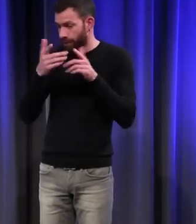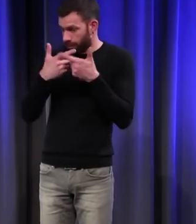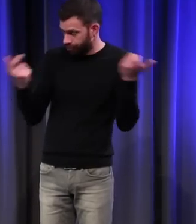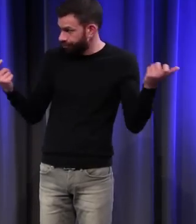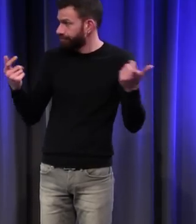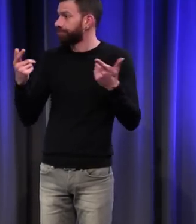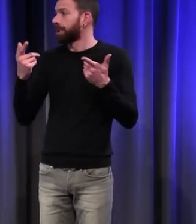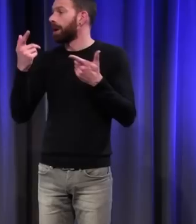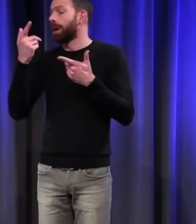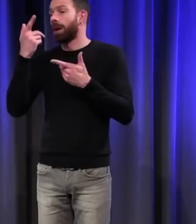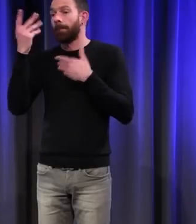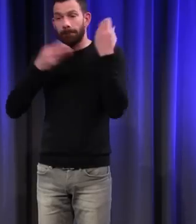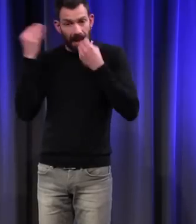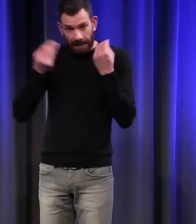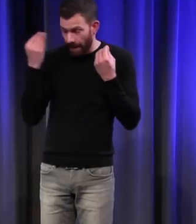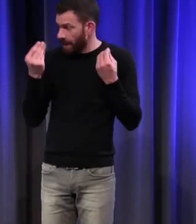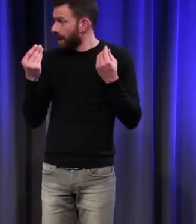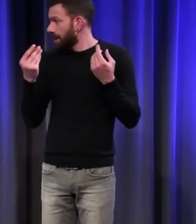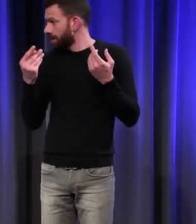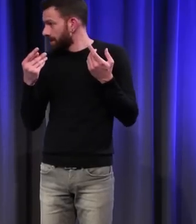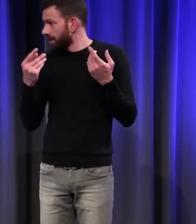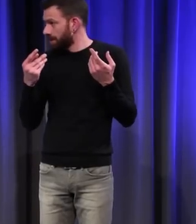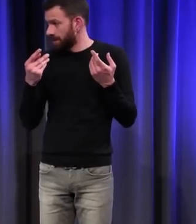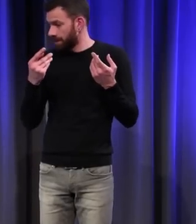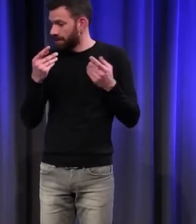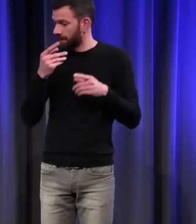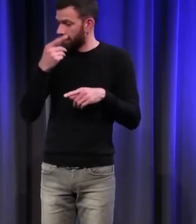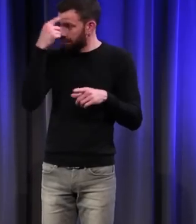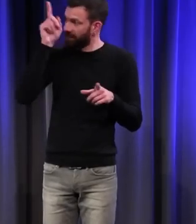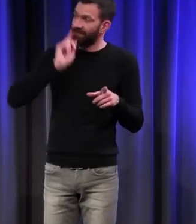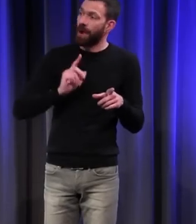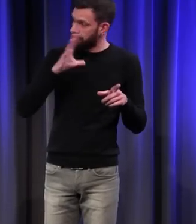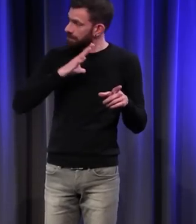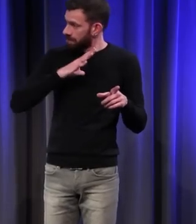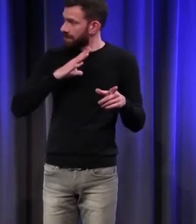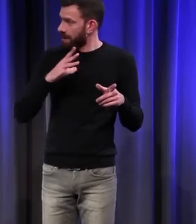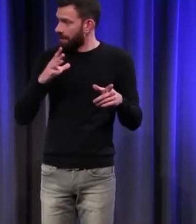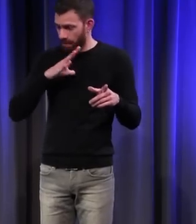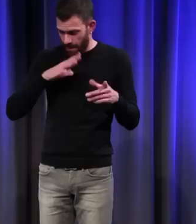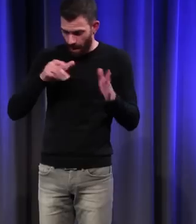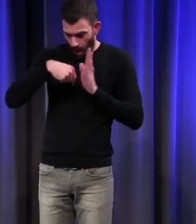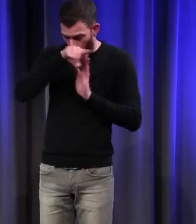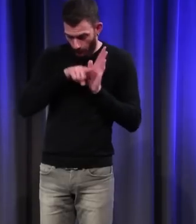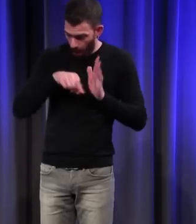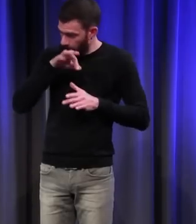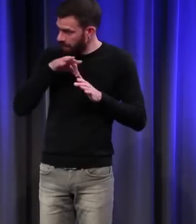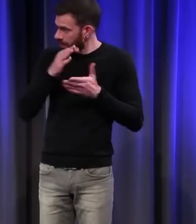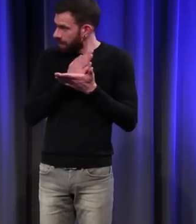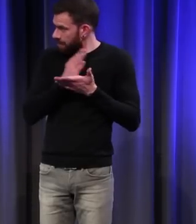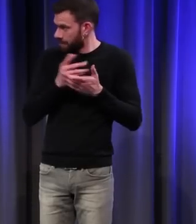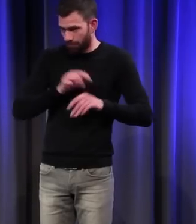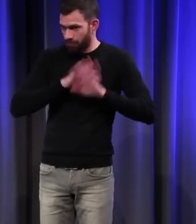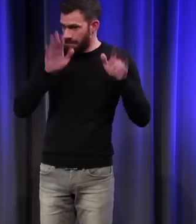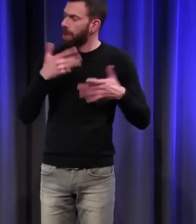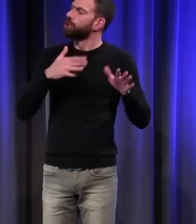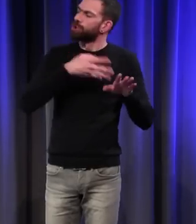Les cosmétiques, les phares et les cosmétiques pour les femmes existent. On a de nombreuses recettes. On en a déjà beaucoup pour la Rome